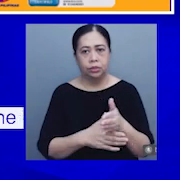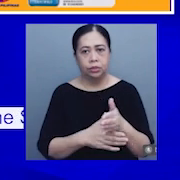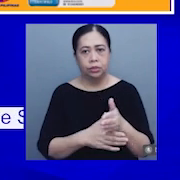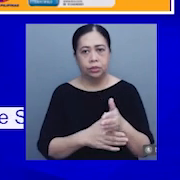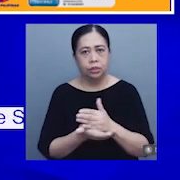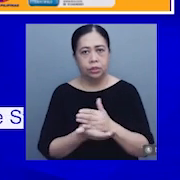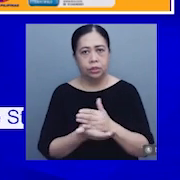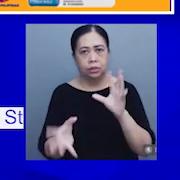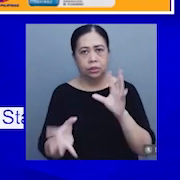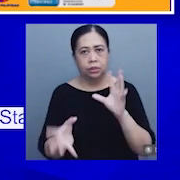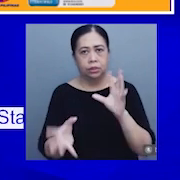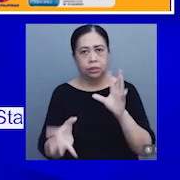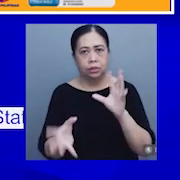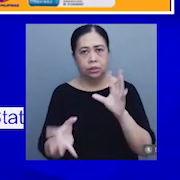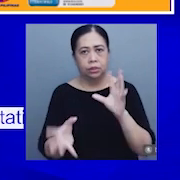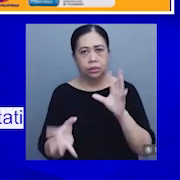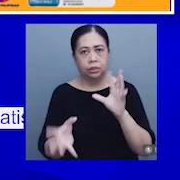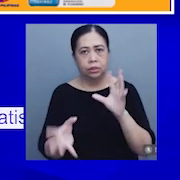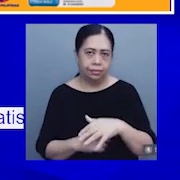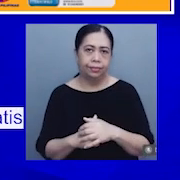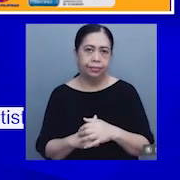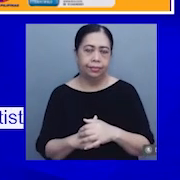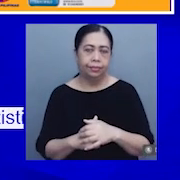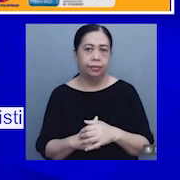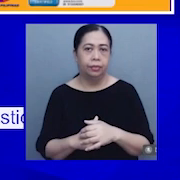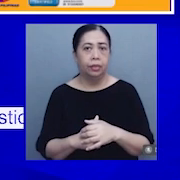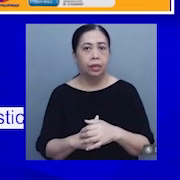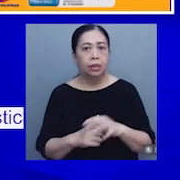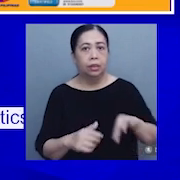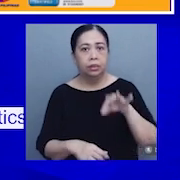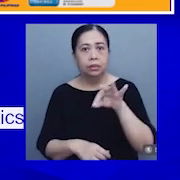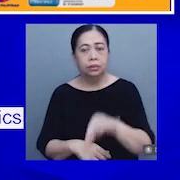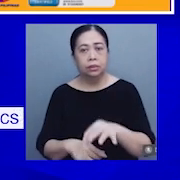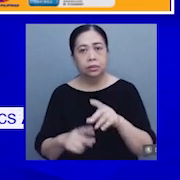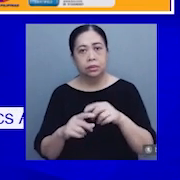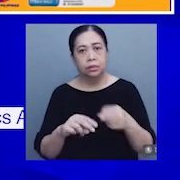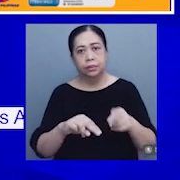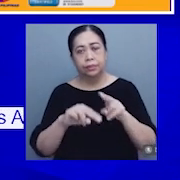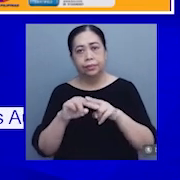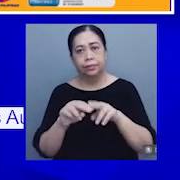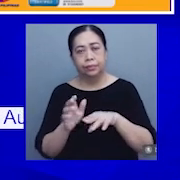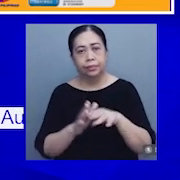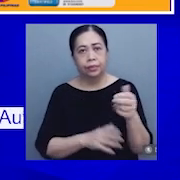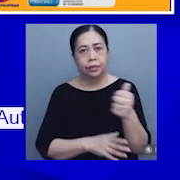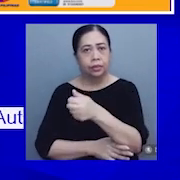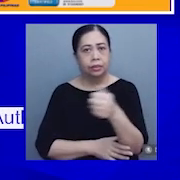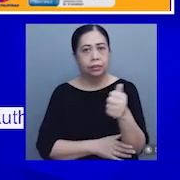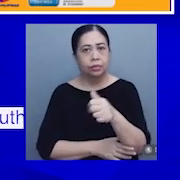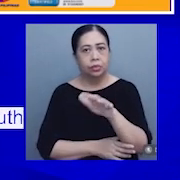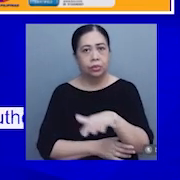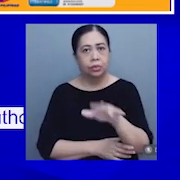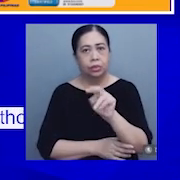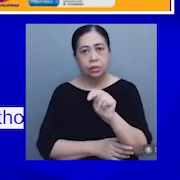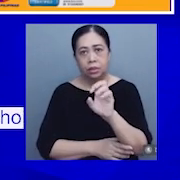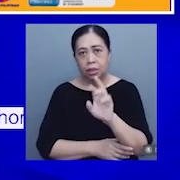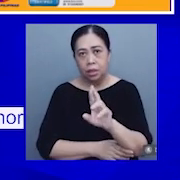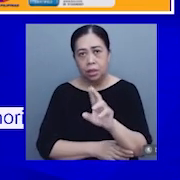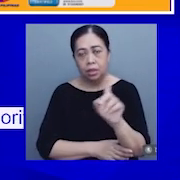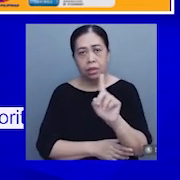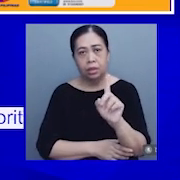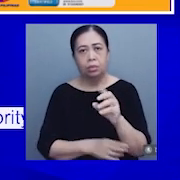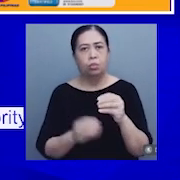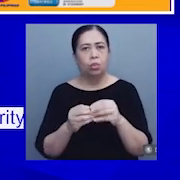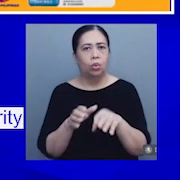National Capital Region. Ang nagambag sa pagtaas ng inflation ng transport sa National Capital Region ay ang mas